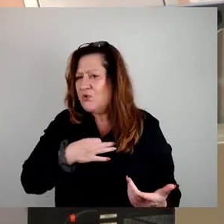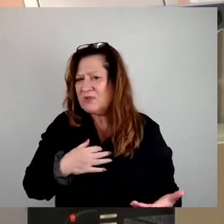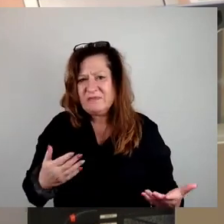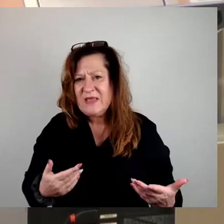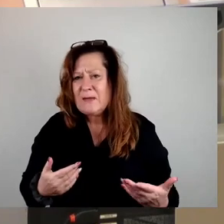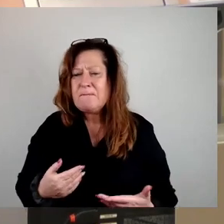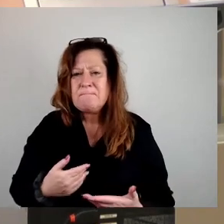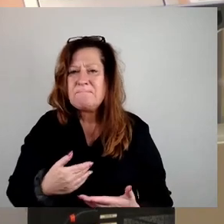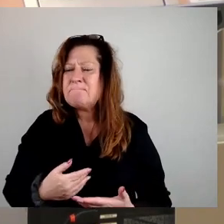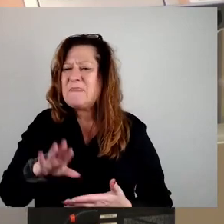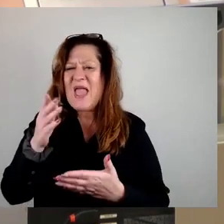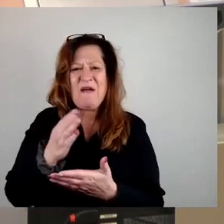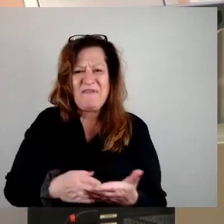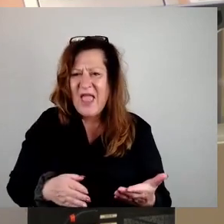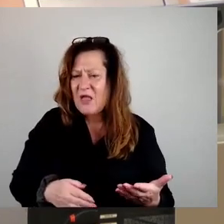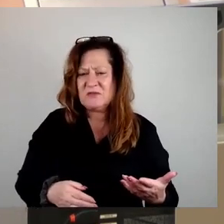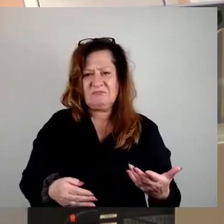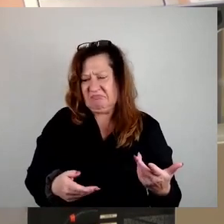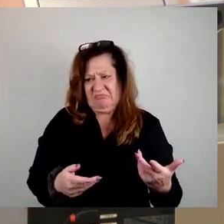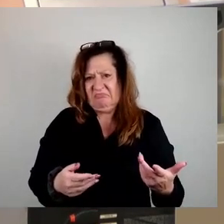vorliegenden Deals hier leider nicht. Vielen Dank.